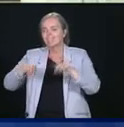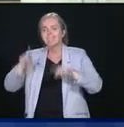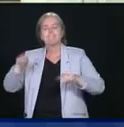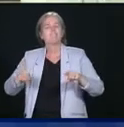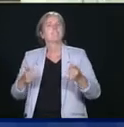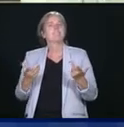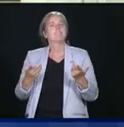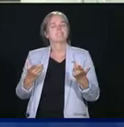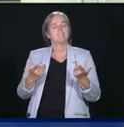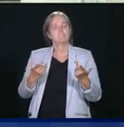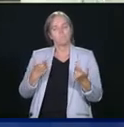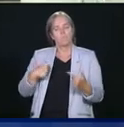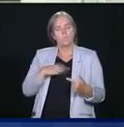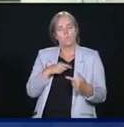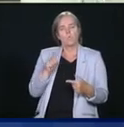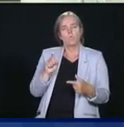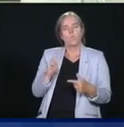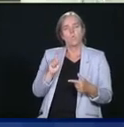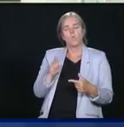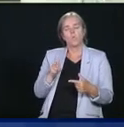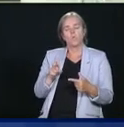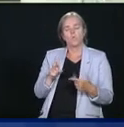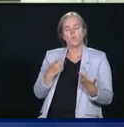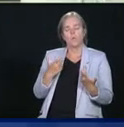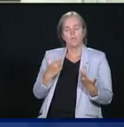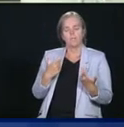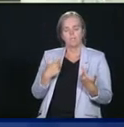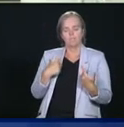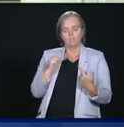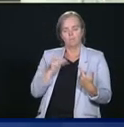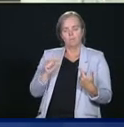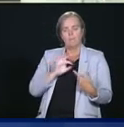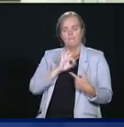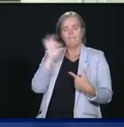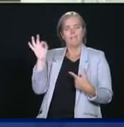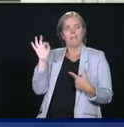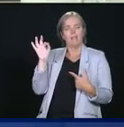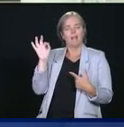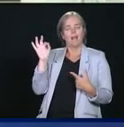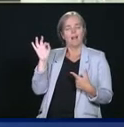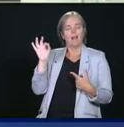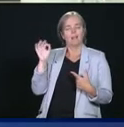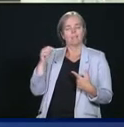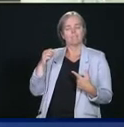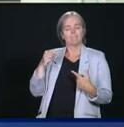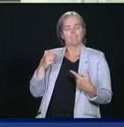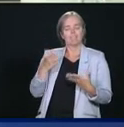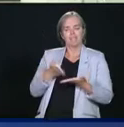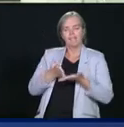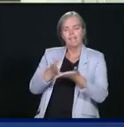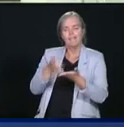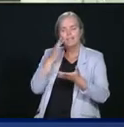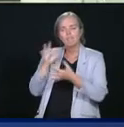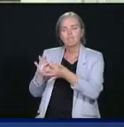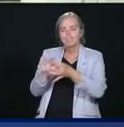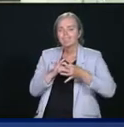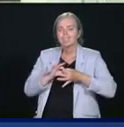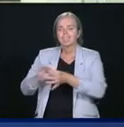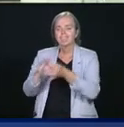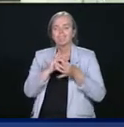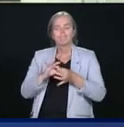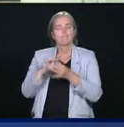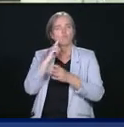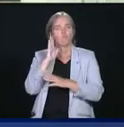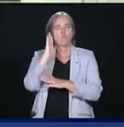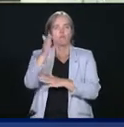nous nous devons de coordonner en tant que palier de gouvernement pour assurer qu'on peut comparer nos données,